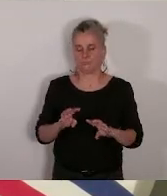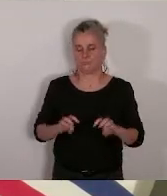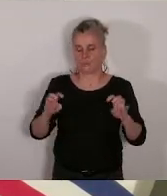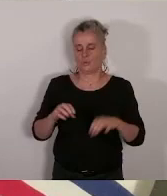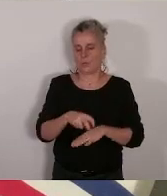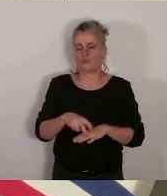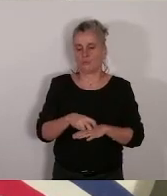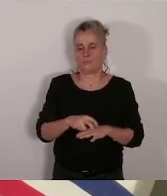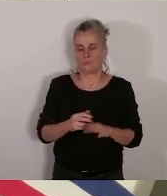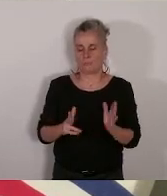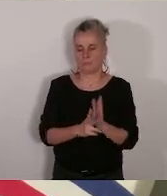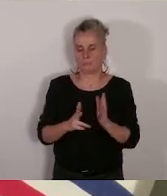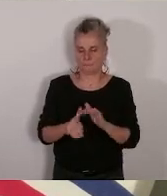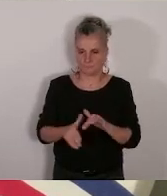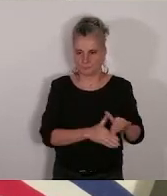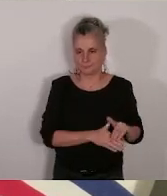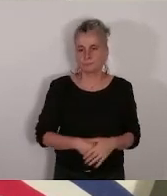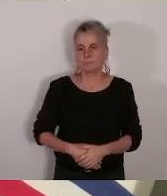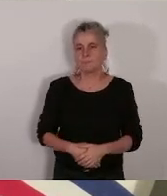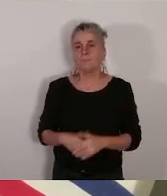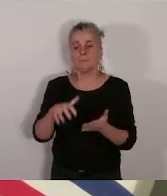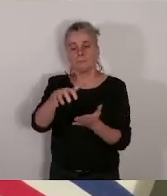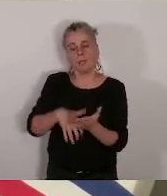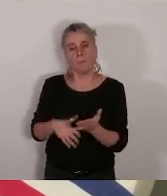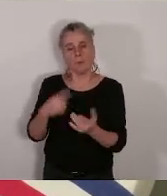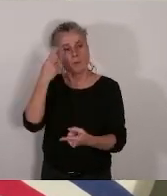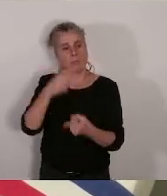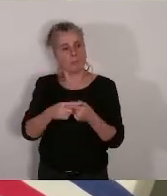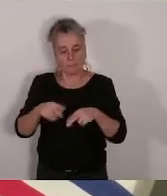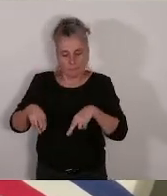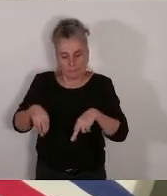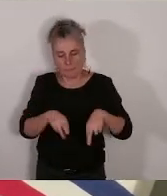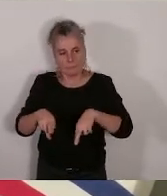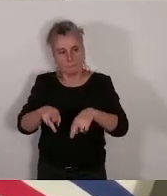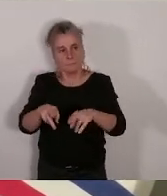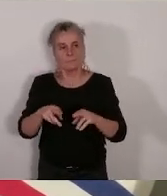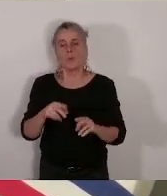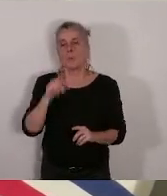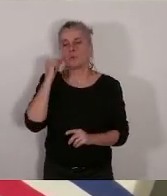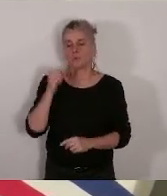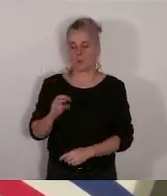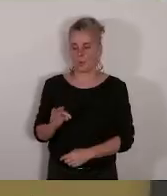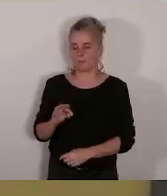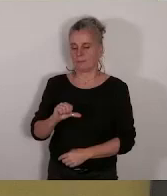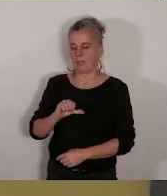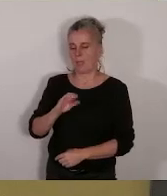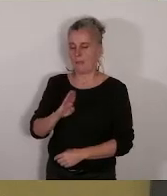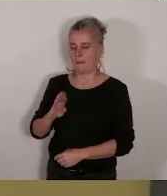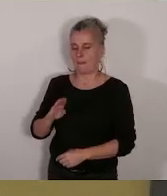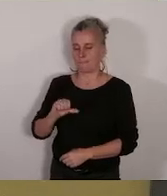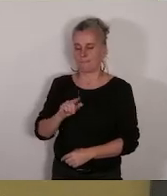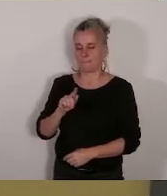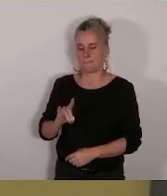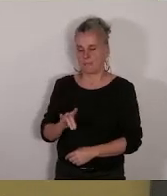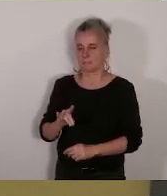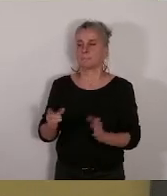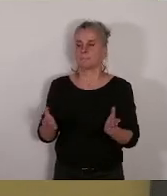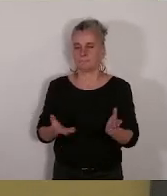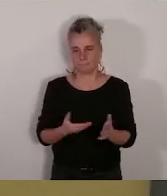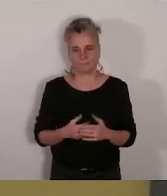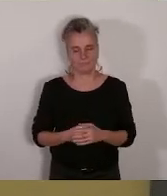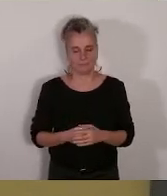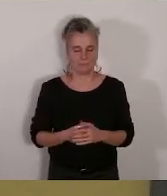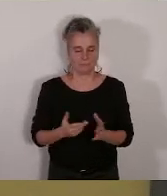rapport suivant sur la voirie monsieur Tabag très technique il faut dire madame la maire